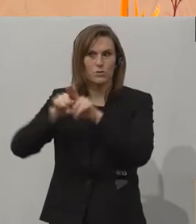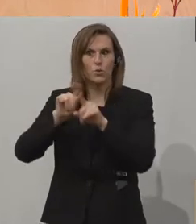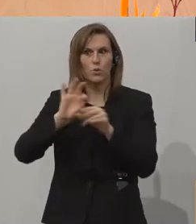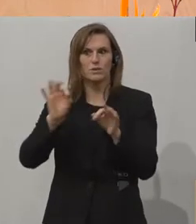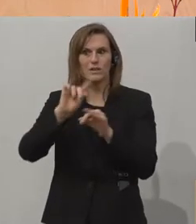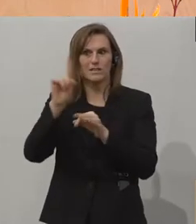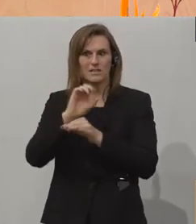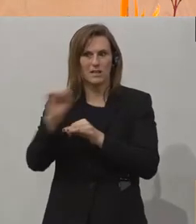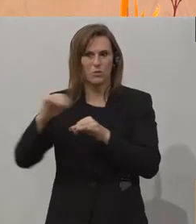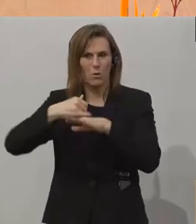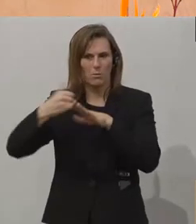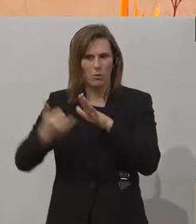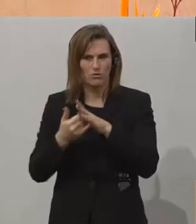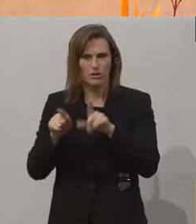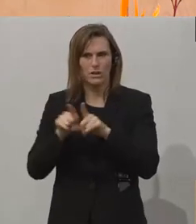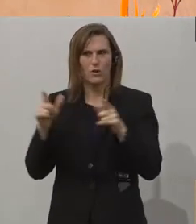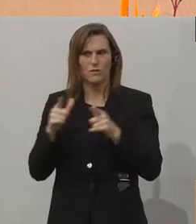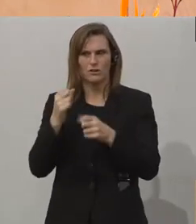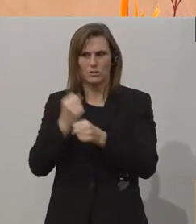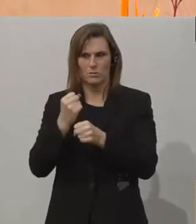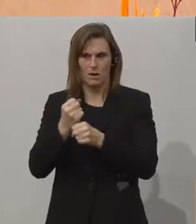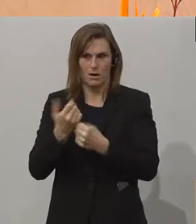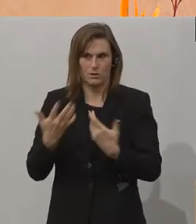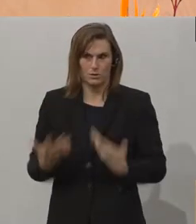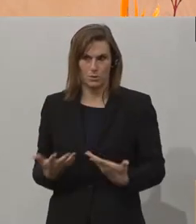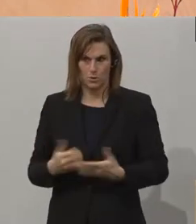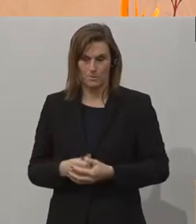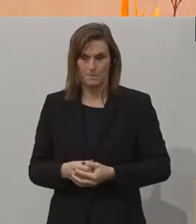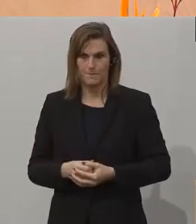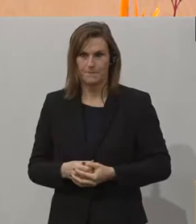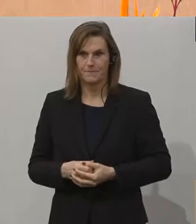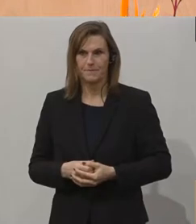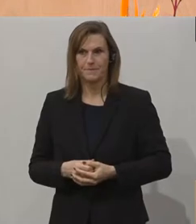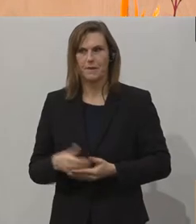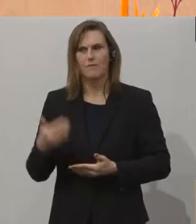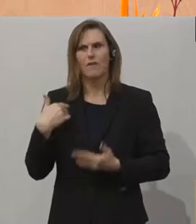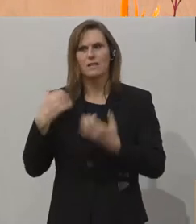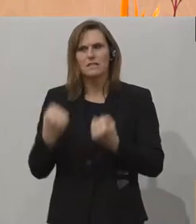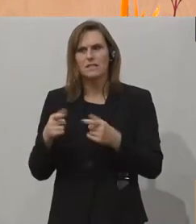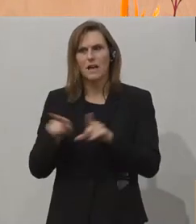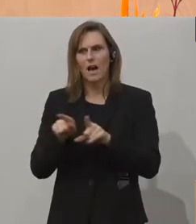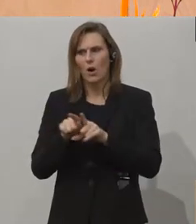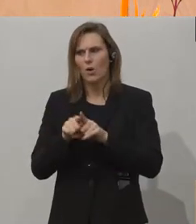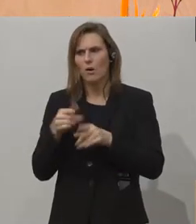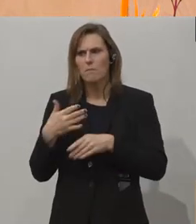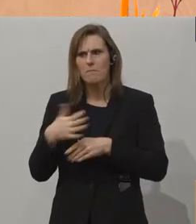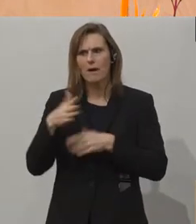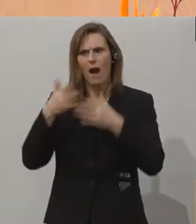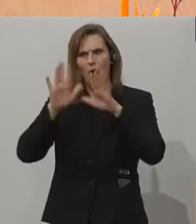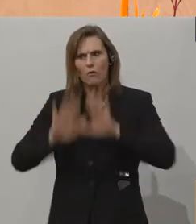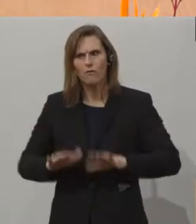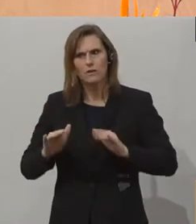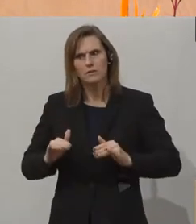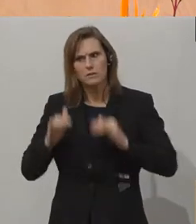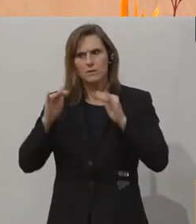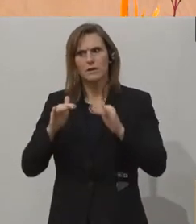die die Veranstaltung möglich gemacht haben. Es war sicherlich ein verstärkter Aufwand, das zu